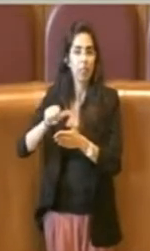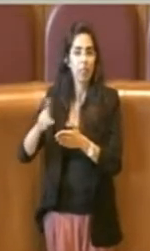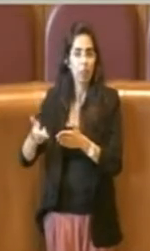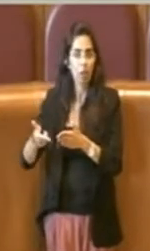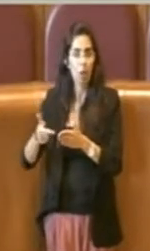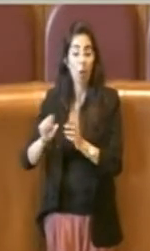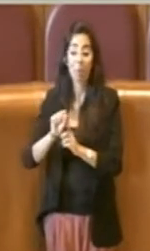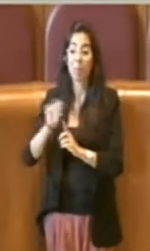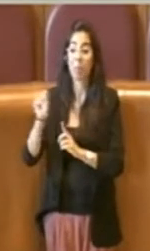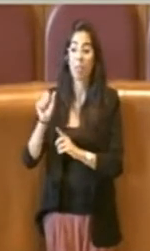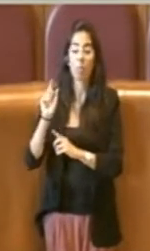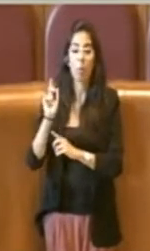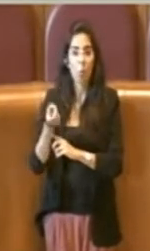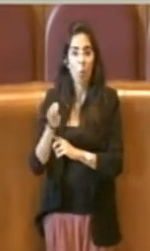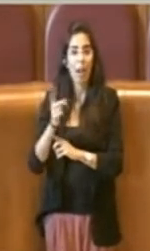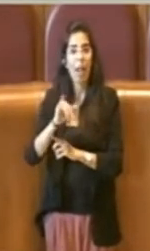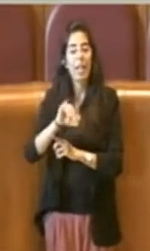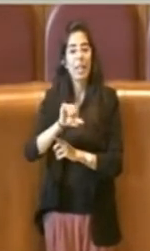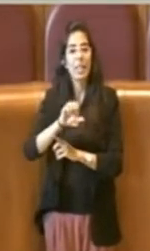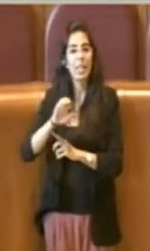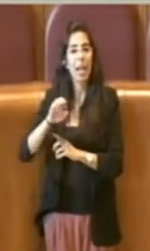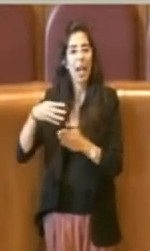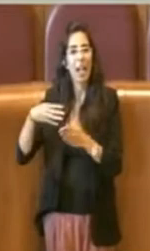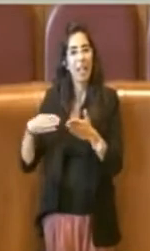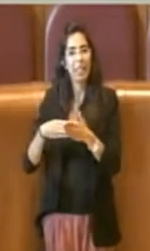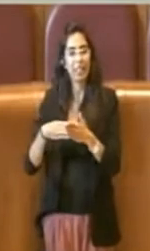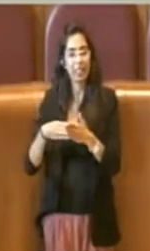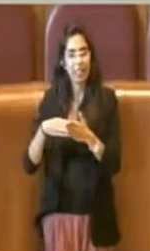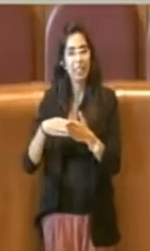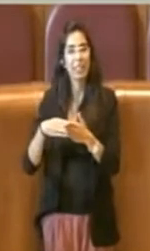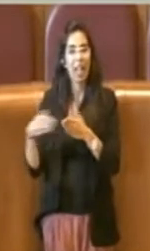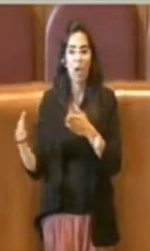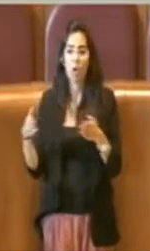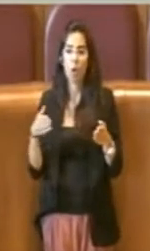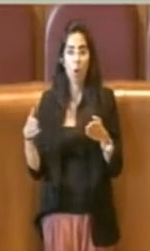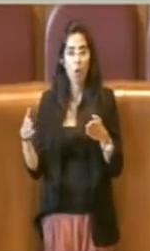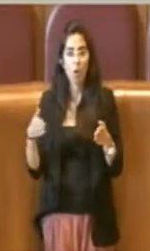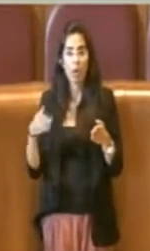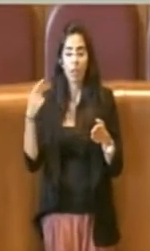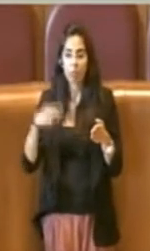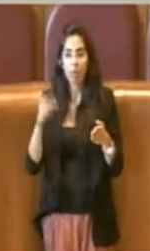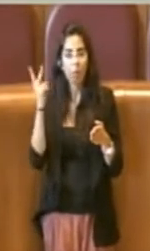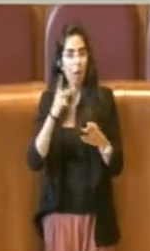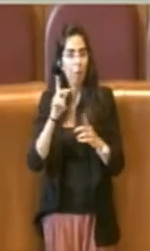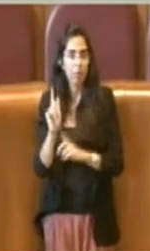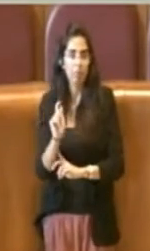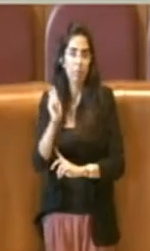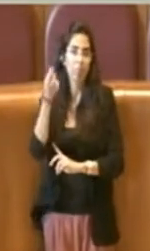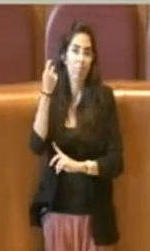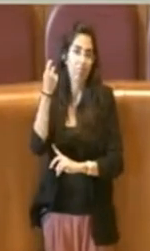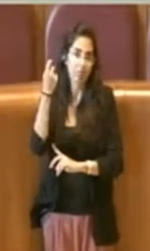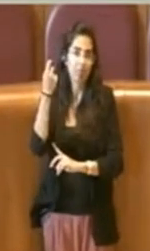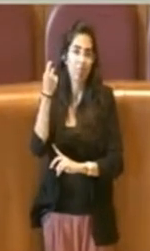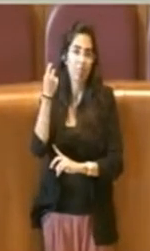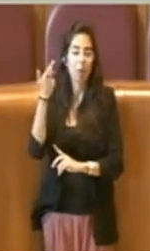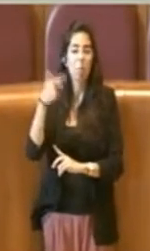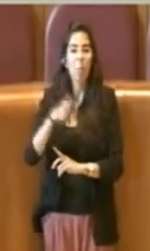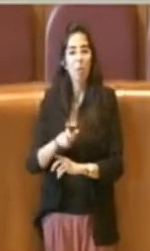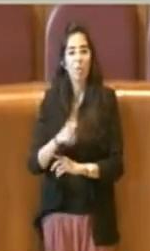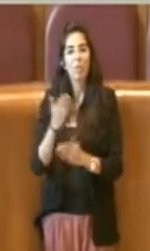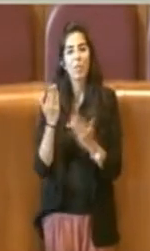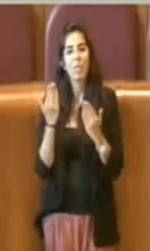tutti l'ISEE Corrente che era stato veramente una conquista potremmo dire perché dava la possibilità